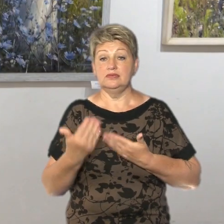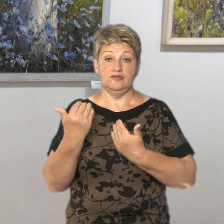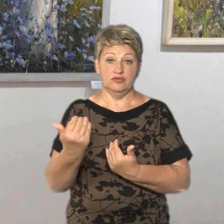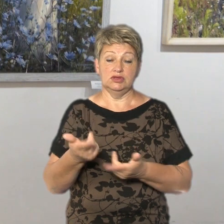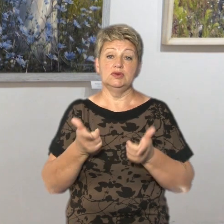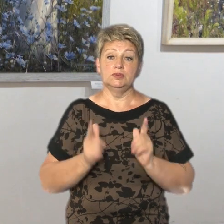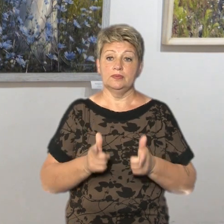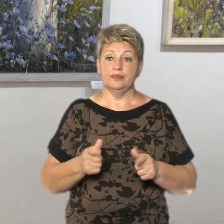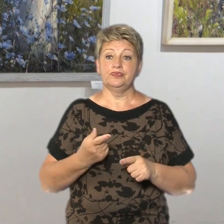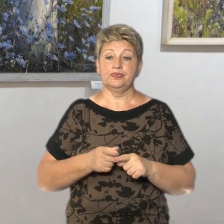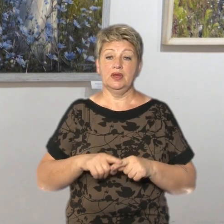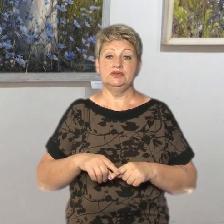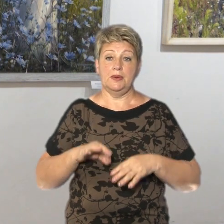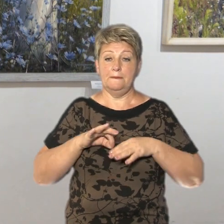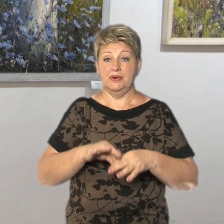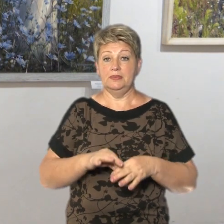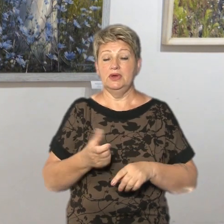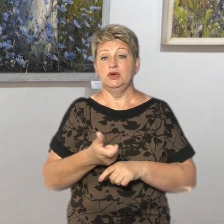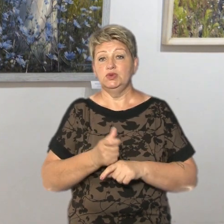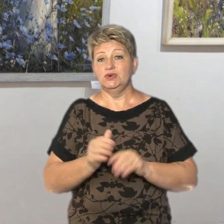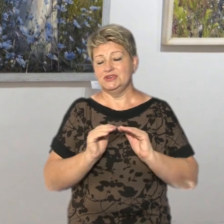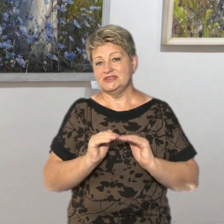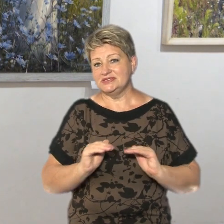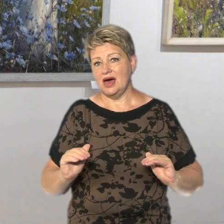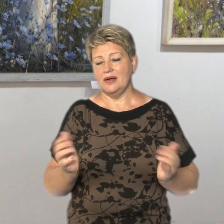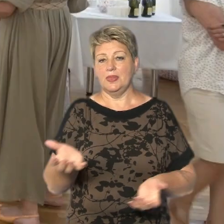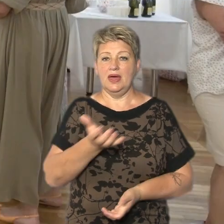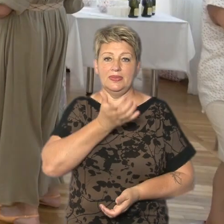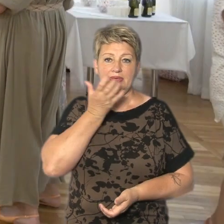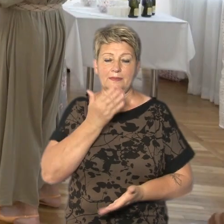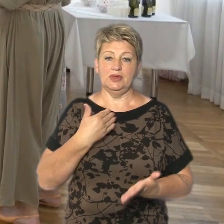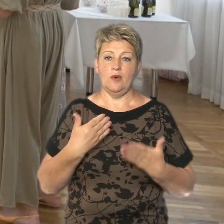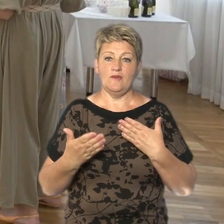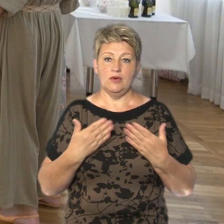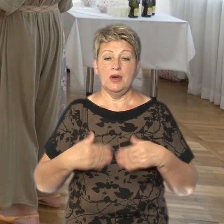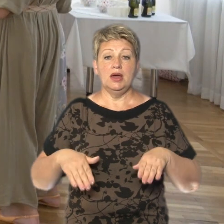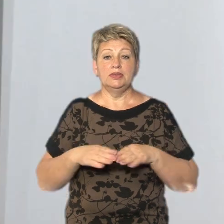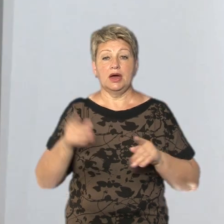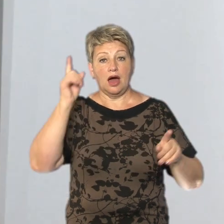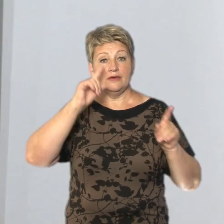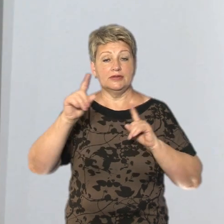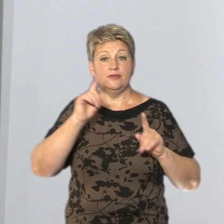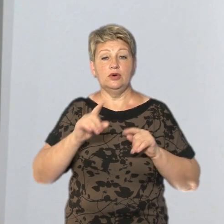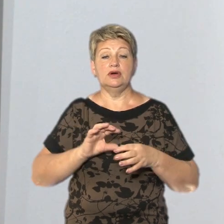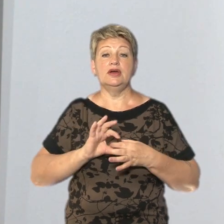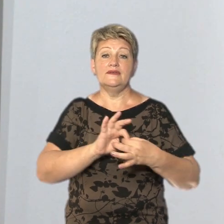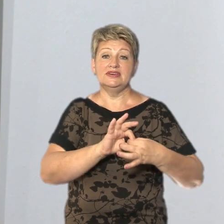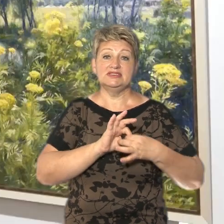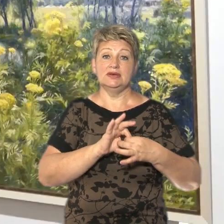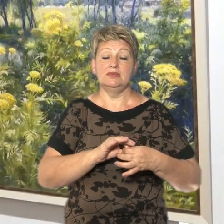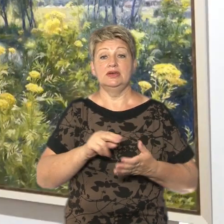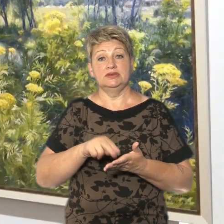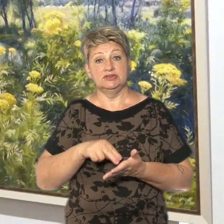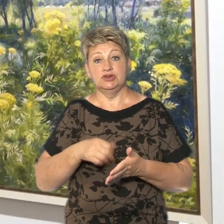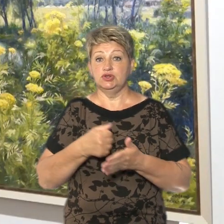І це зустріч відбулася в дуже затишній, такій теплій атмосфері. Така творча взаємодія між митцями Черкащини та Полтавщини